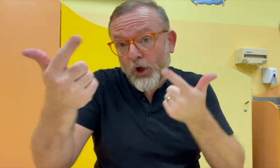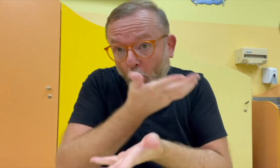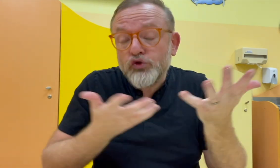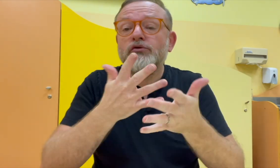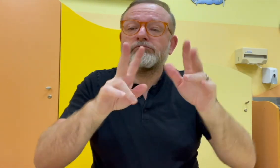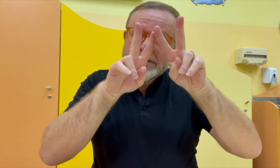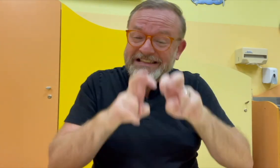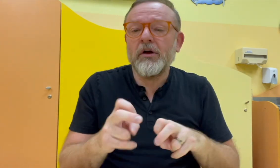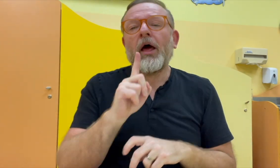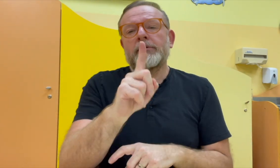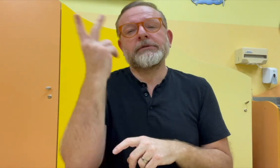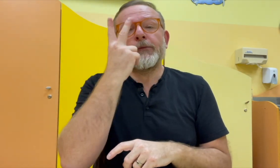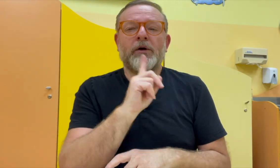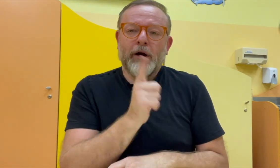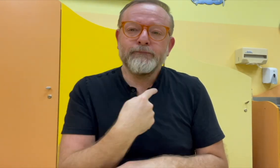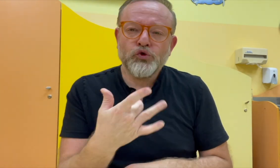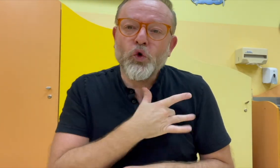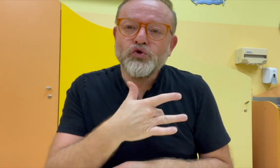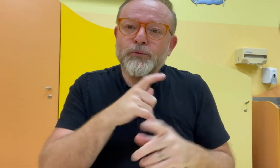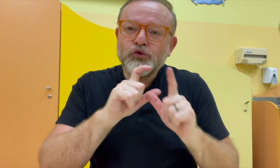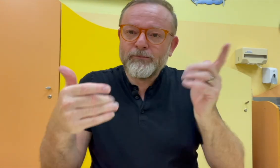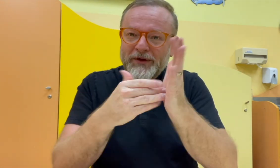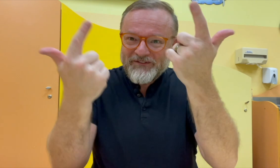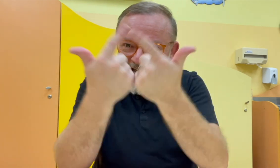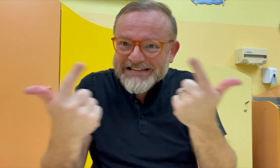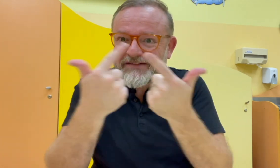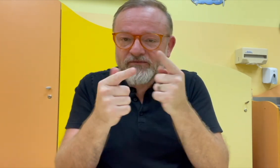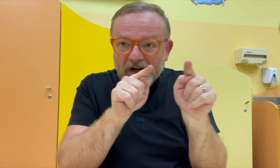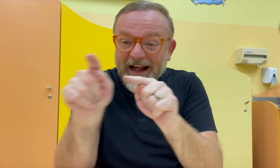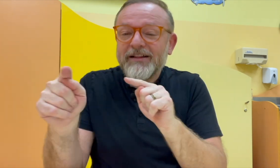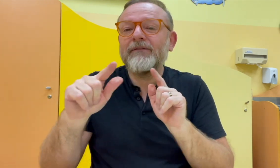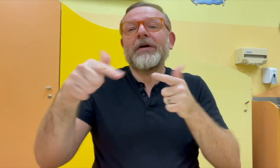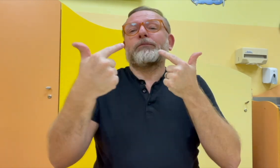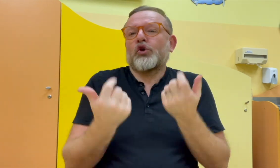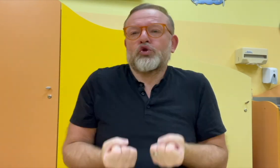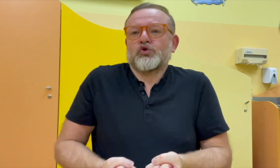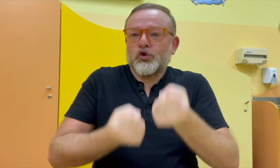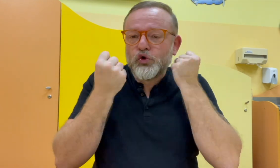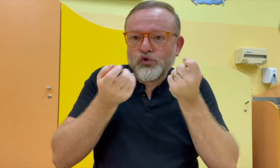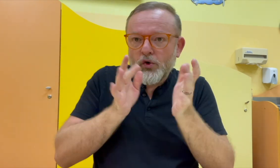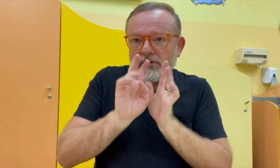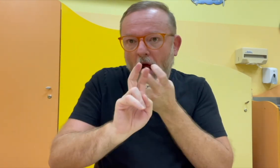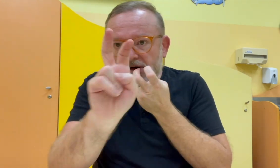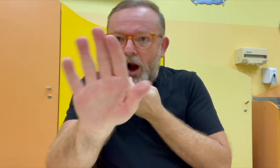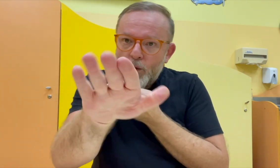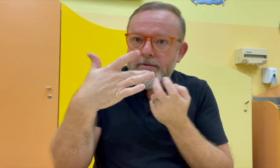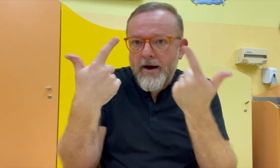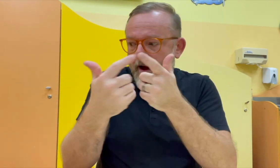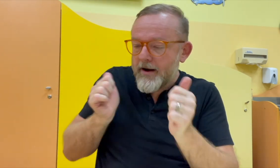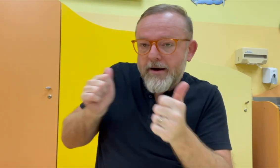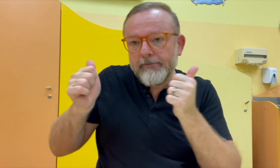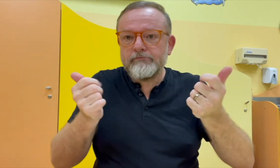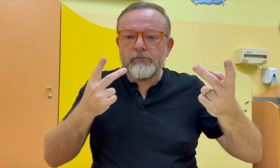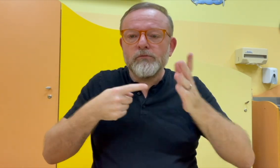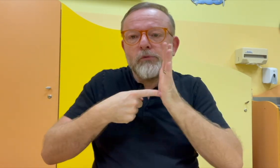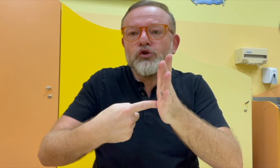nějaký webinář, kde si můžeme říct konkrétní věci. Ale pro mě určitě asi lepší osobních setkání, protože ty